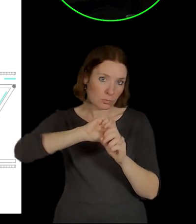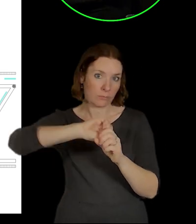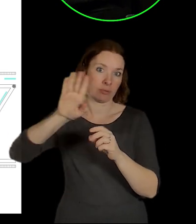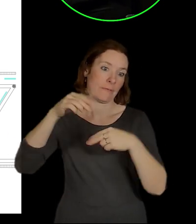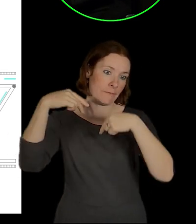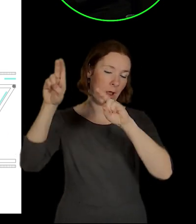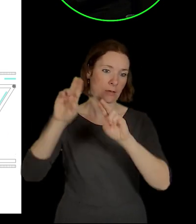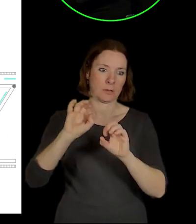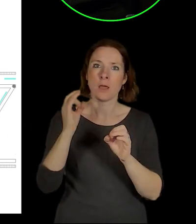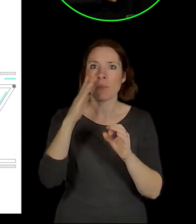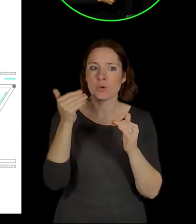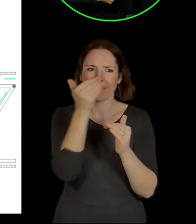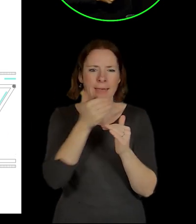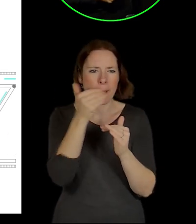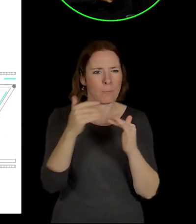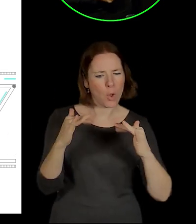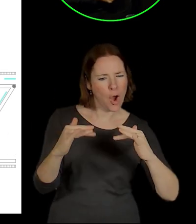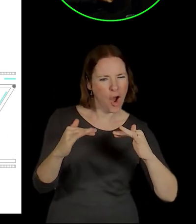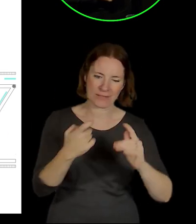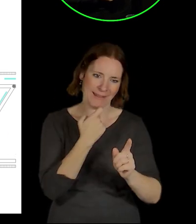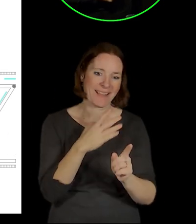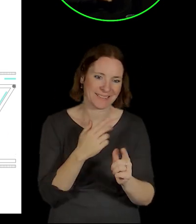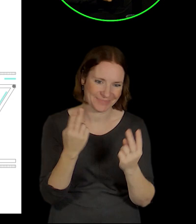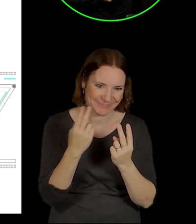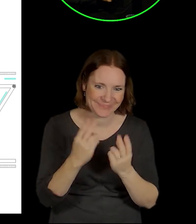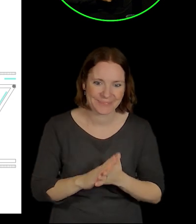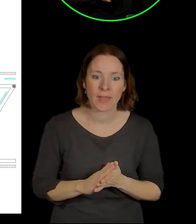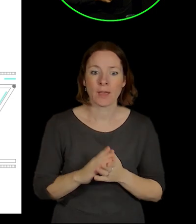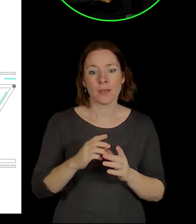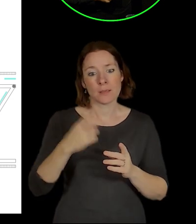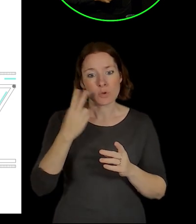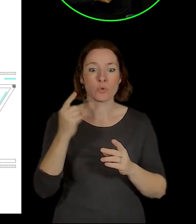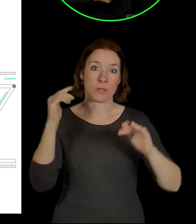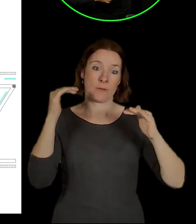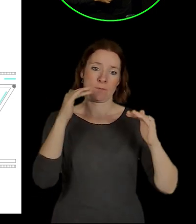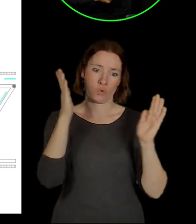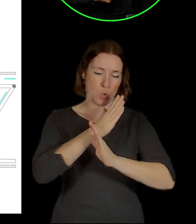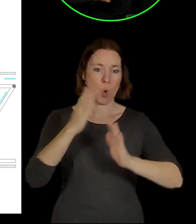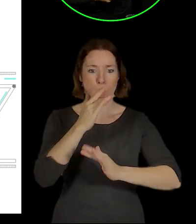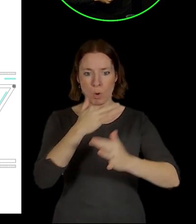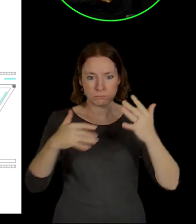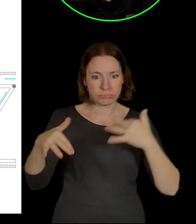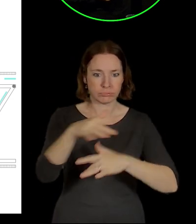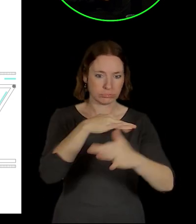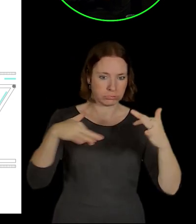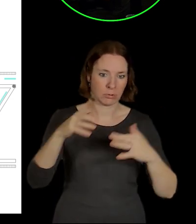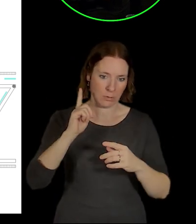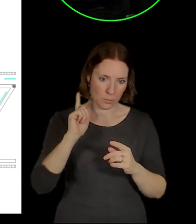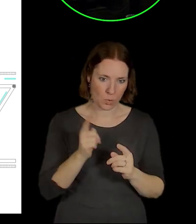jsme řešili to, že tam musíme zajistit tu. Tady je ta ventilace, jak jsem říkal, ta střecha musela dejchat v každý